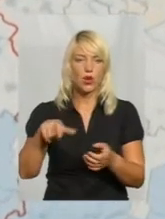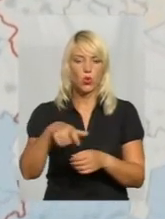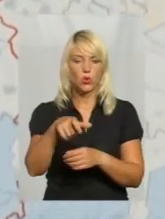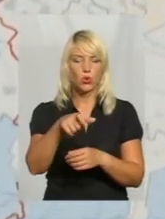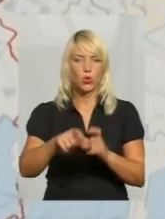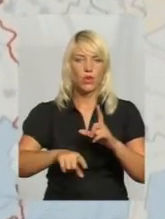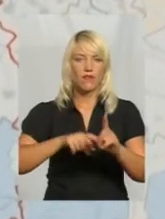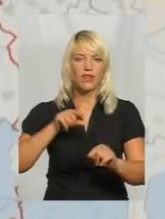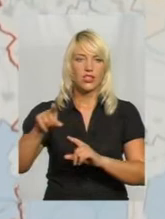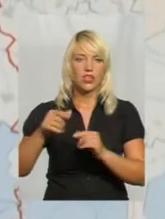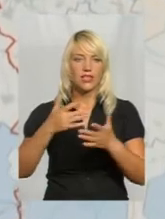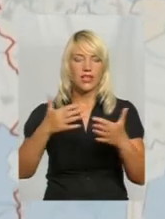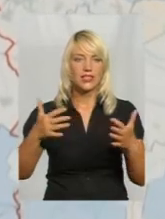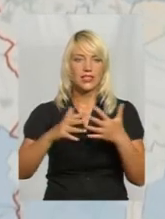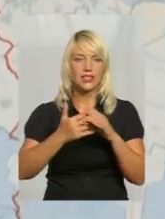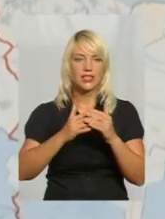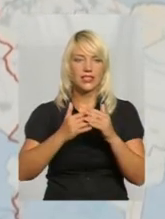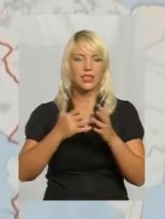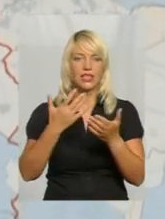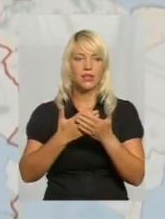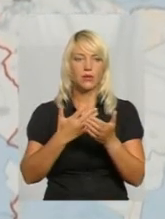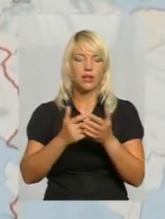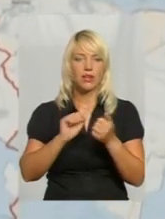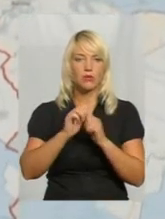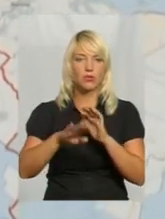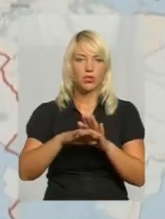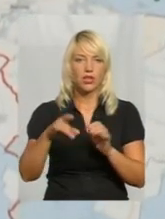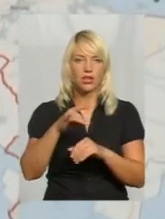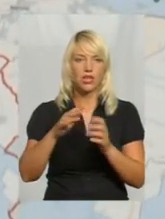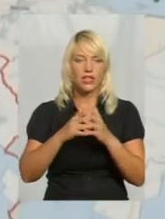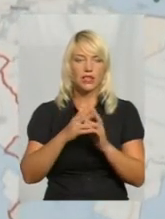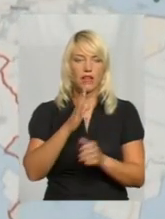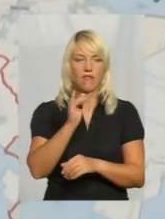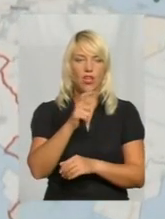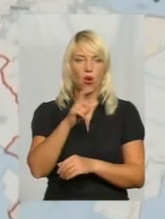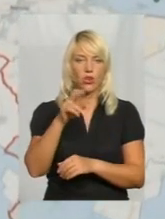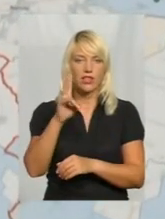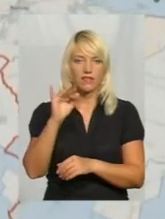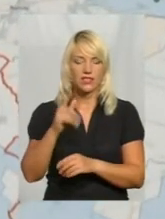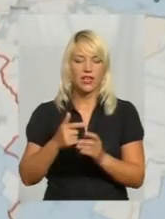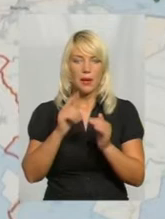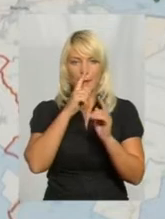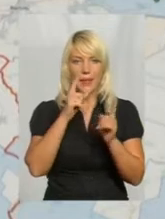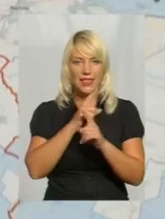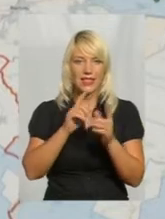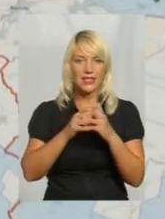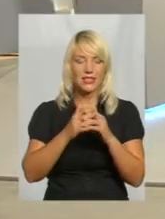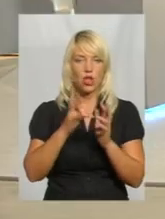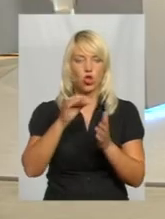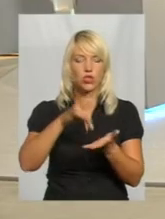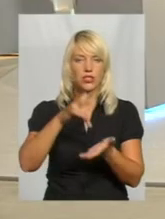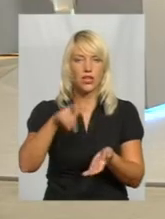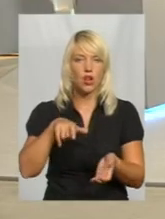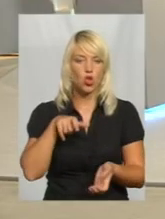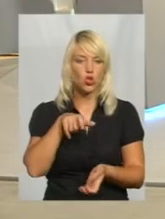з різних сіл. І, наприклад, в Кам'їнсподільському районі село Вихватнівці – маленьке село, але центральна